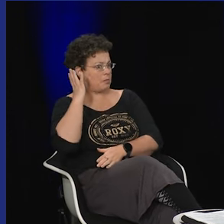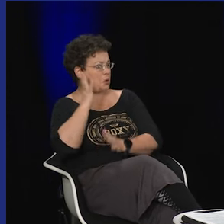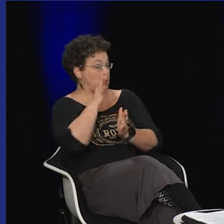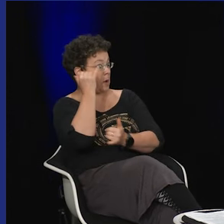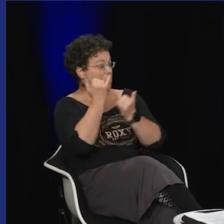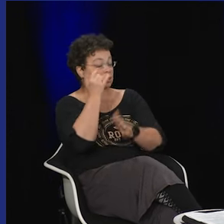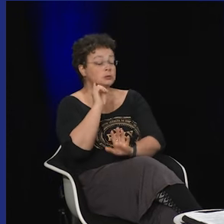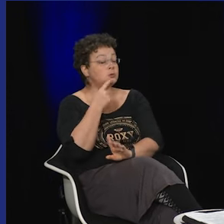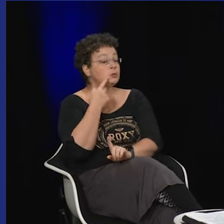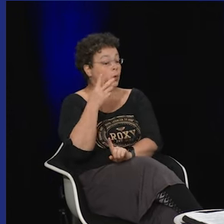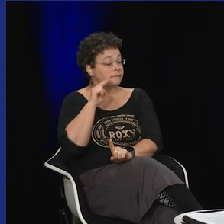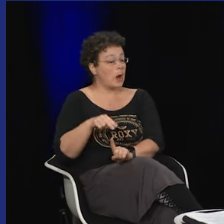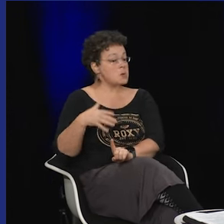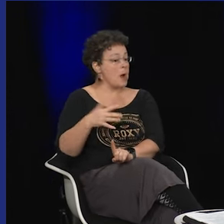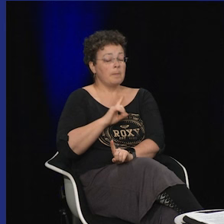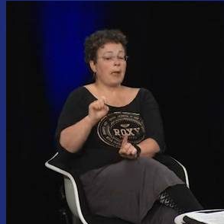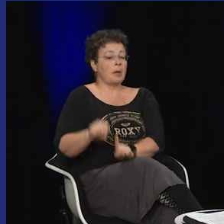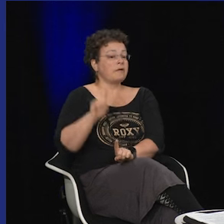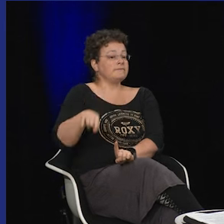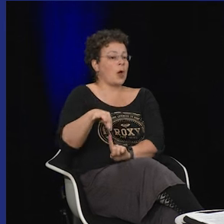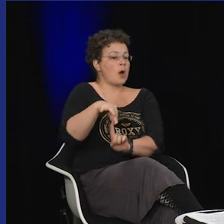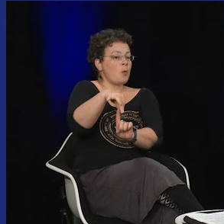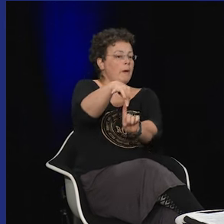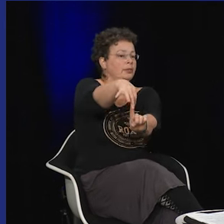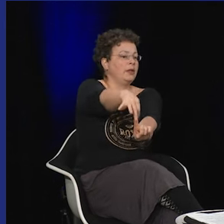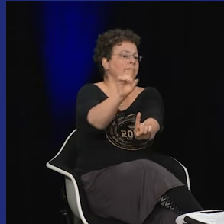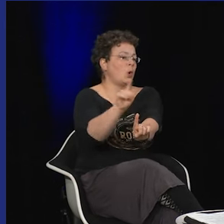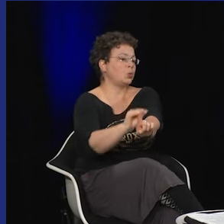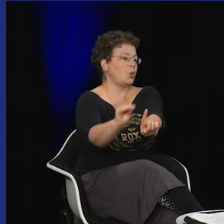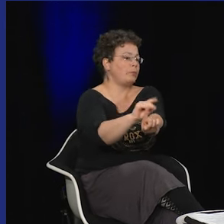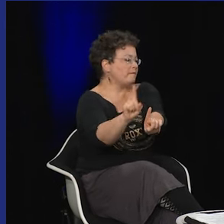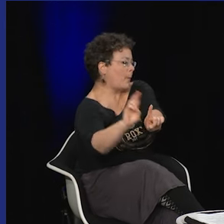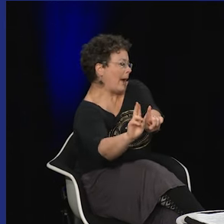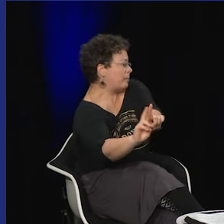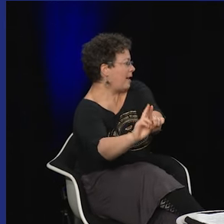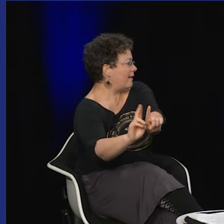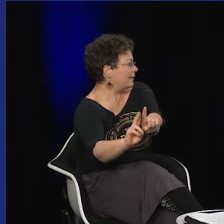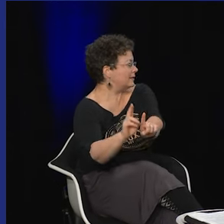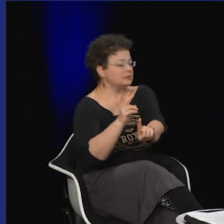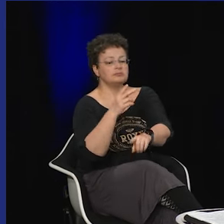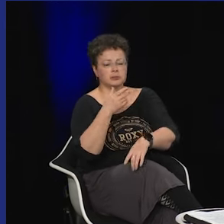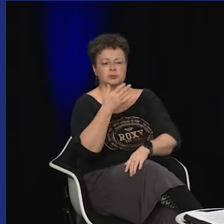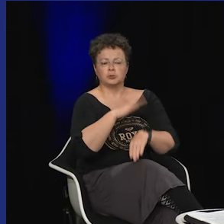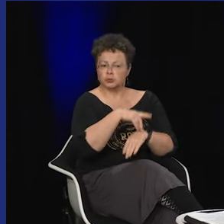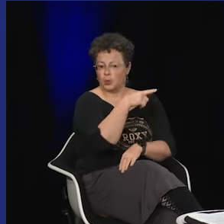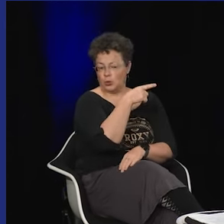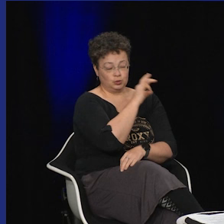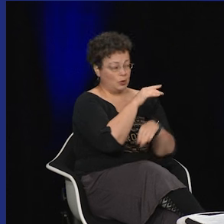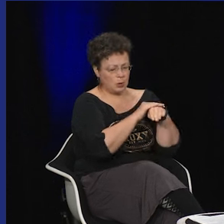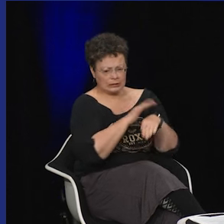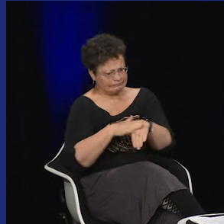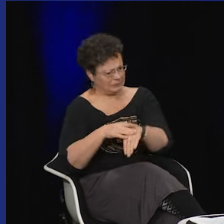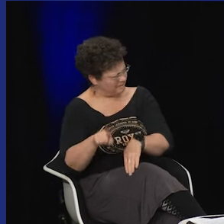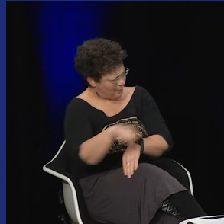que policiers en tant qu'avocats alors qu'en Europe à l'époque les sourds n'étaient pas capables il fallait les accompagner il fallait les